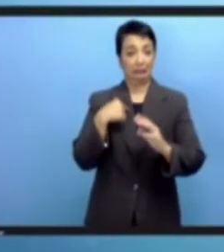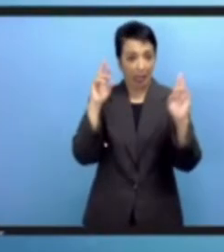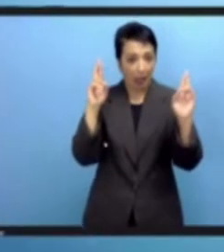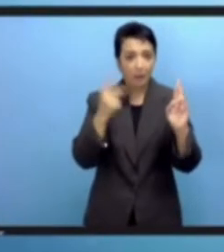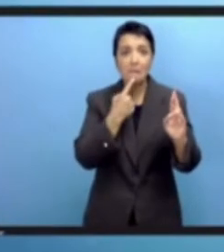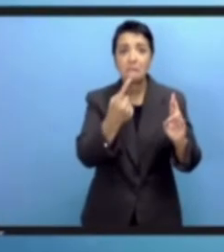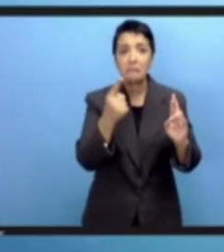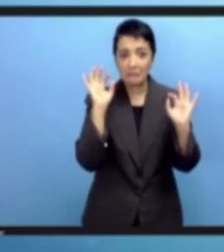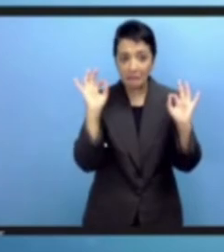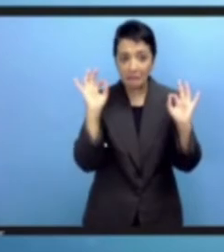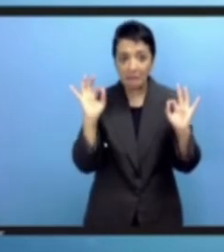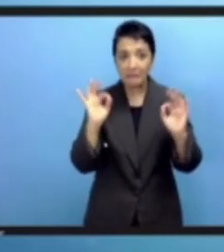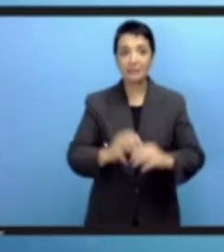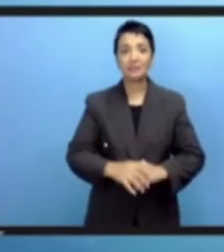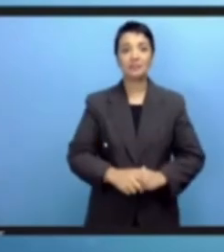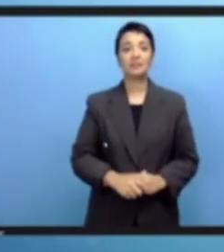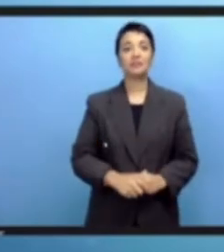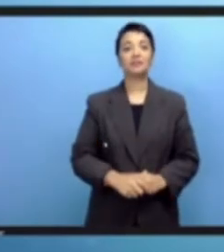سأعيد